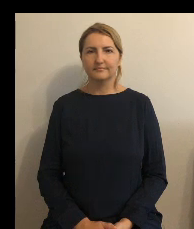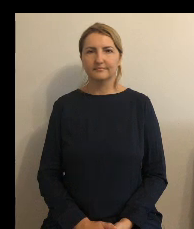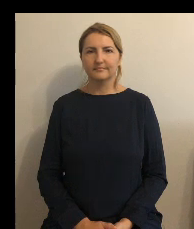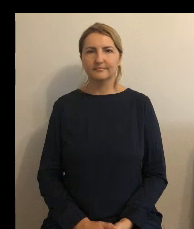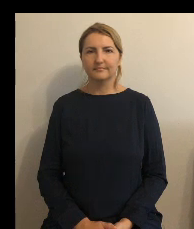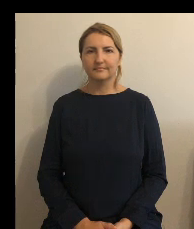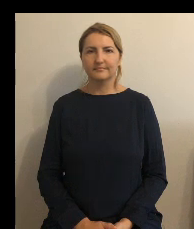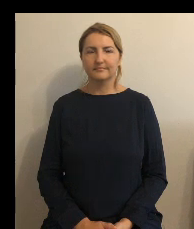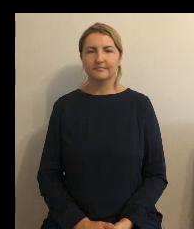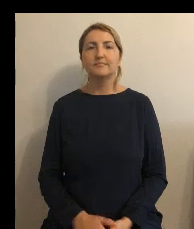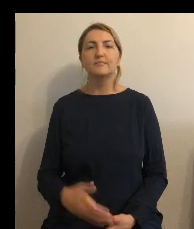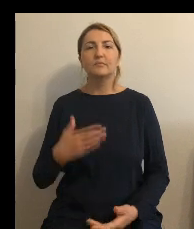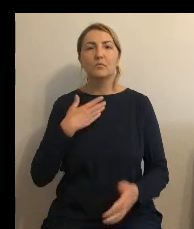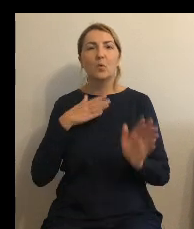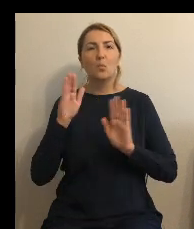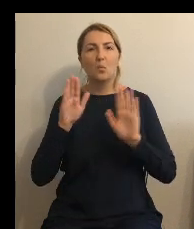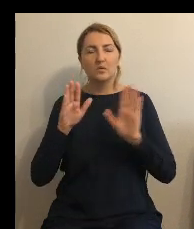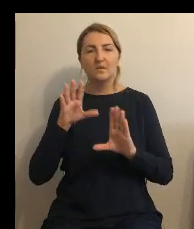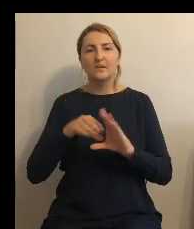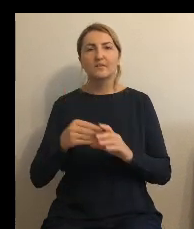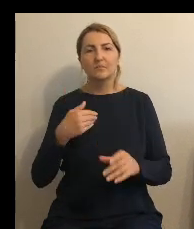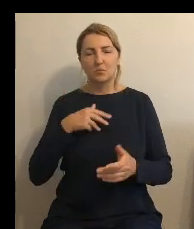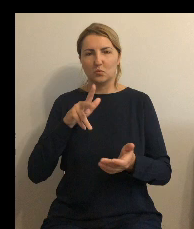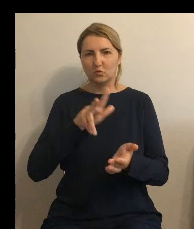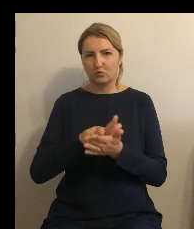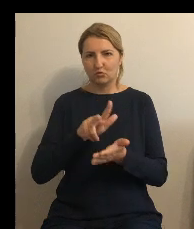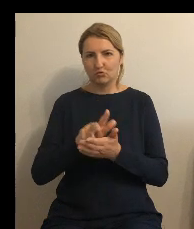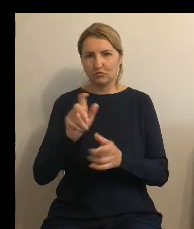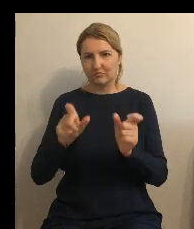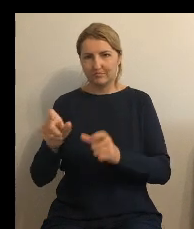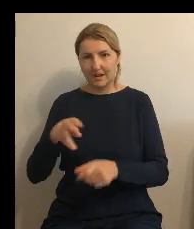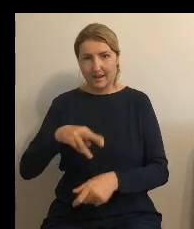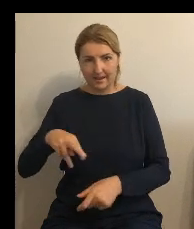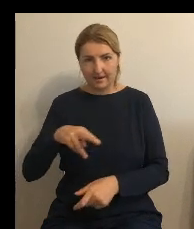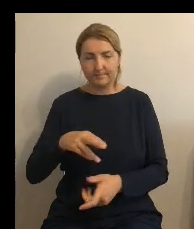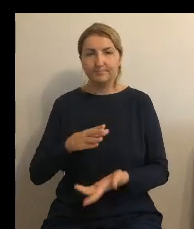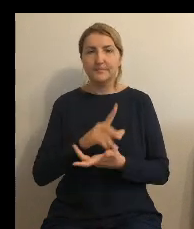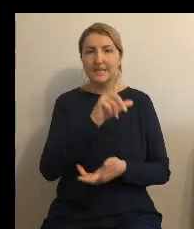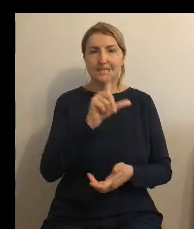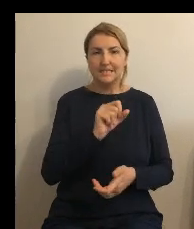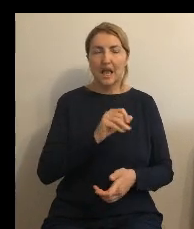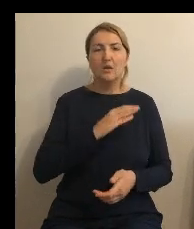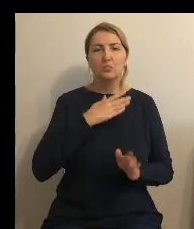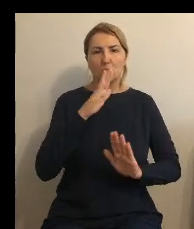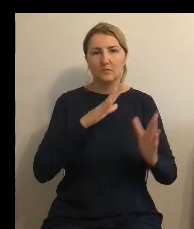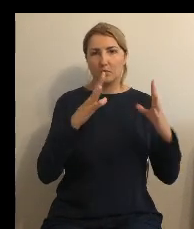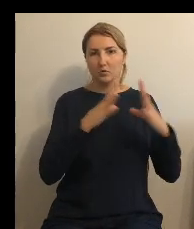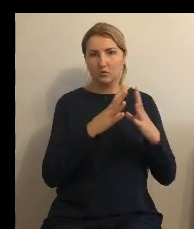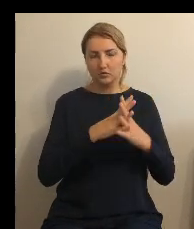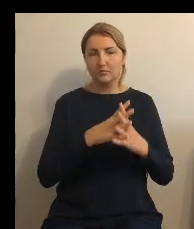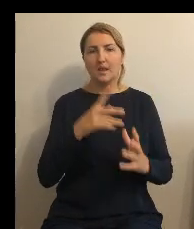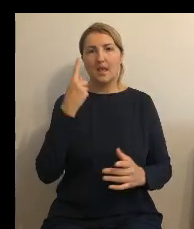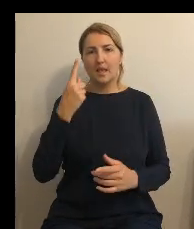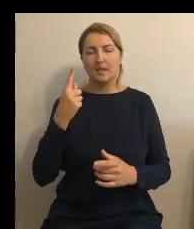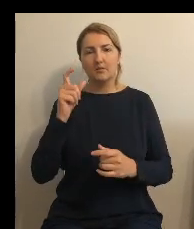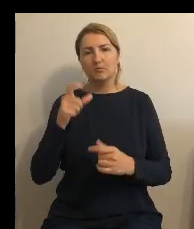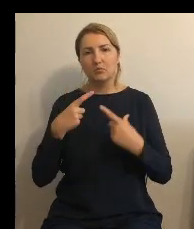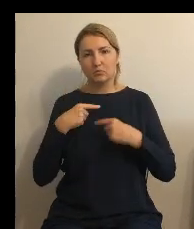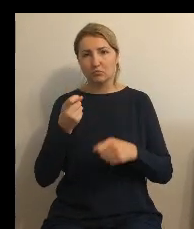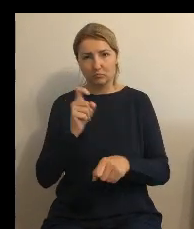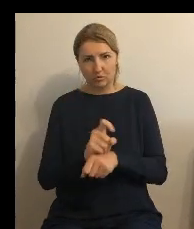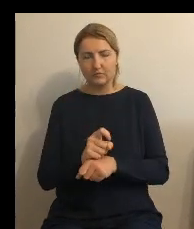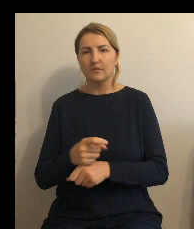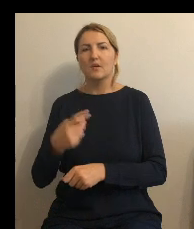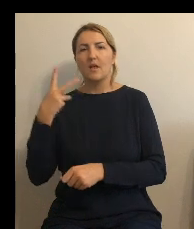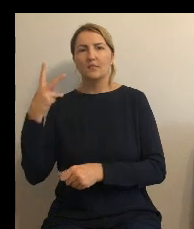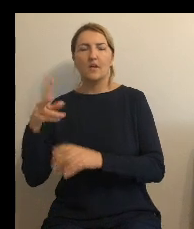w głosowaniu wzięło udział 13 radnych za projektem uchwały głosowało 10 radnych 1 radny był przeciw 2 wstrzymało się od